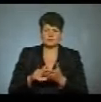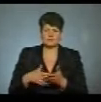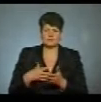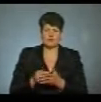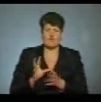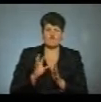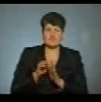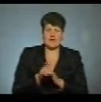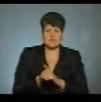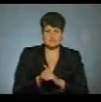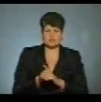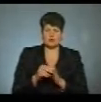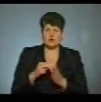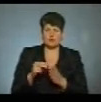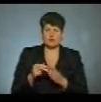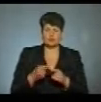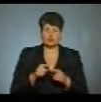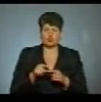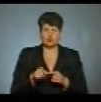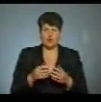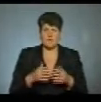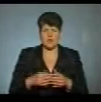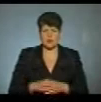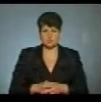внеском до покупки цього апарату.